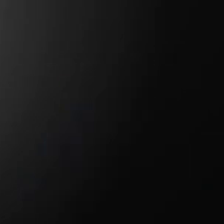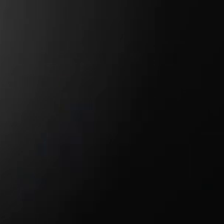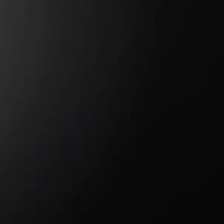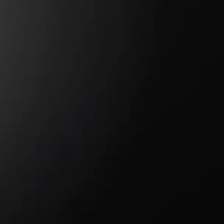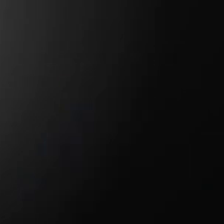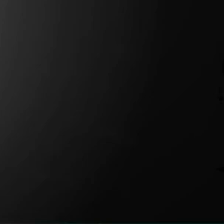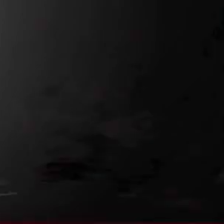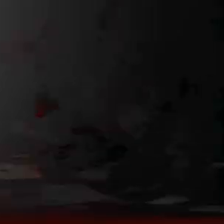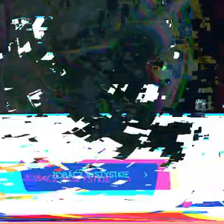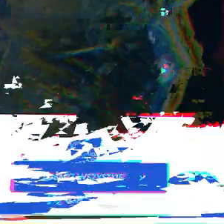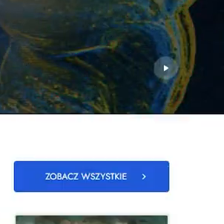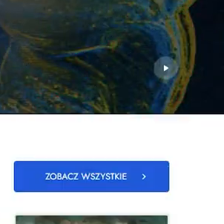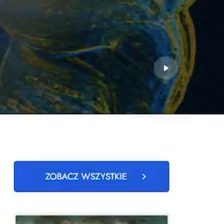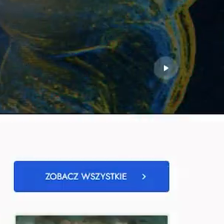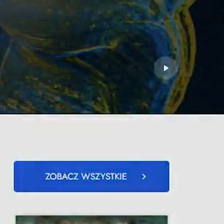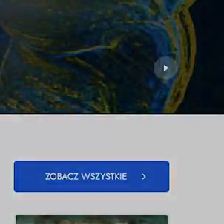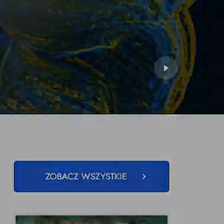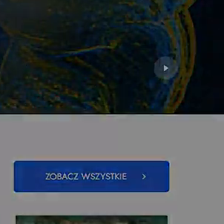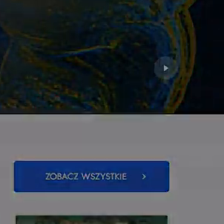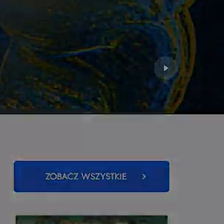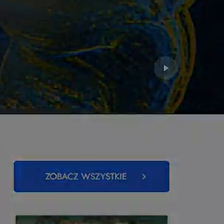www.astronarium do MENIE